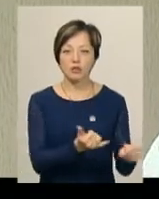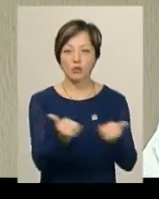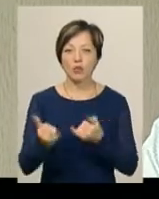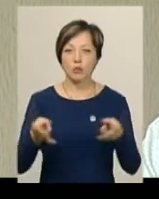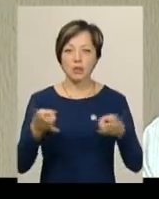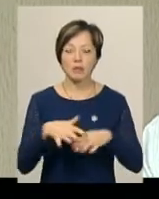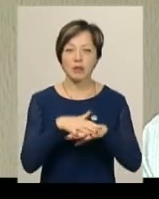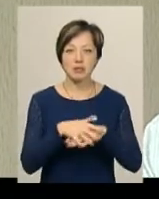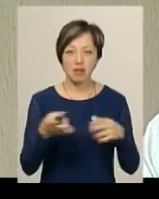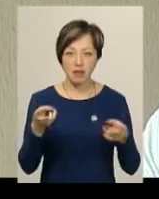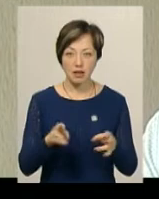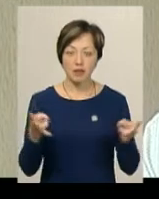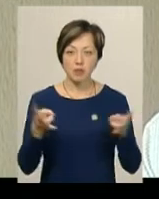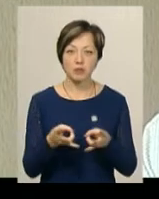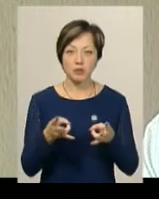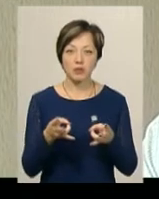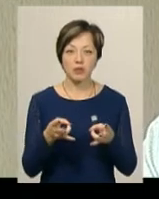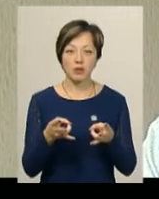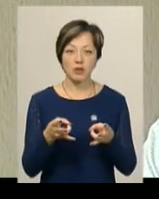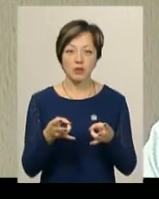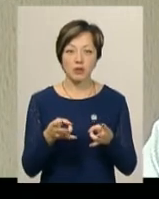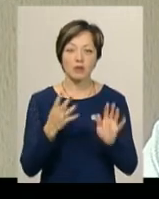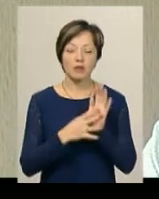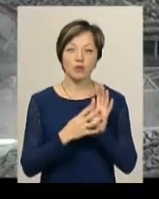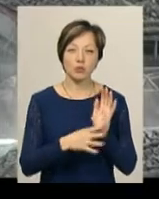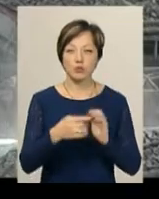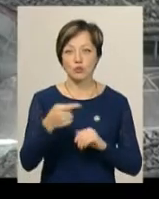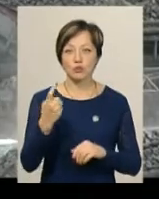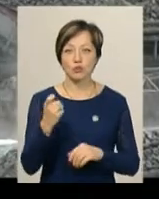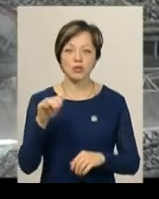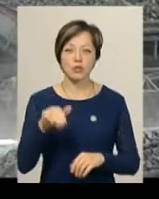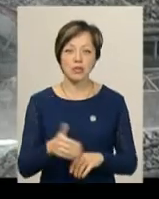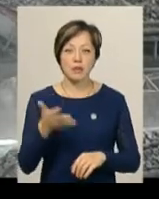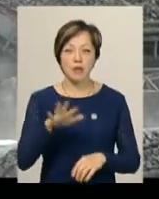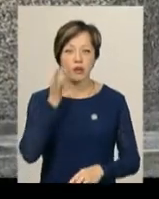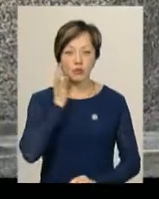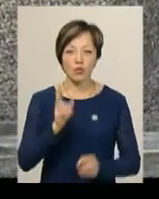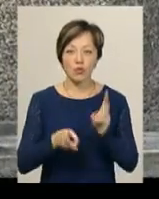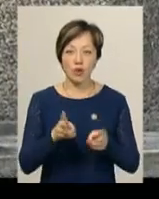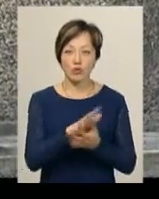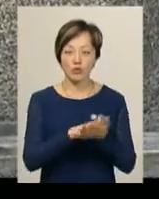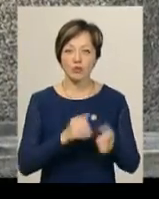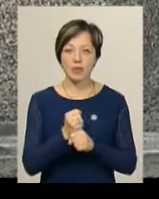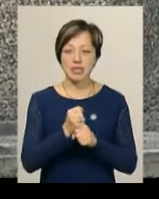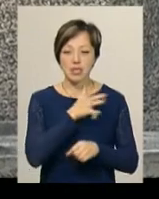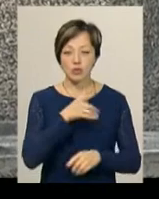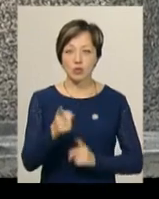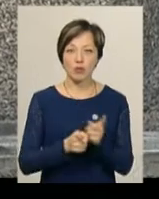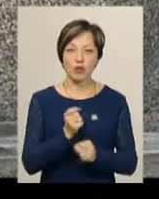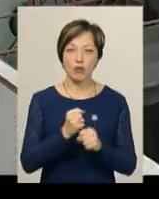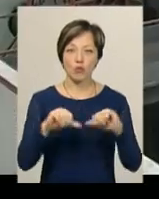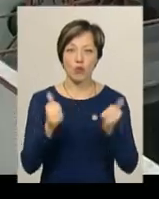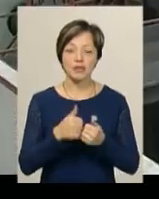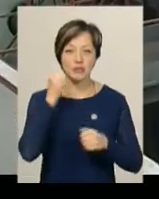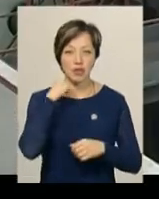потреб населення нам потрібно в межах 90-100 тисяч. П'ять цукроварень області продовжують працювати. Сезон переробки буряків на